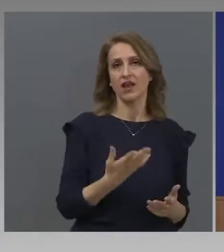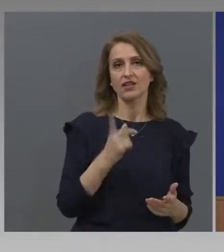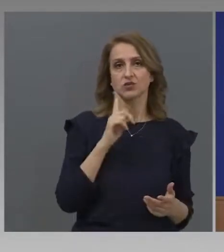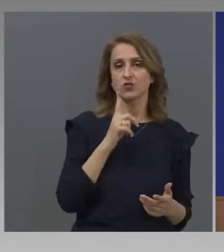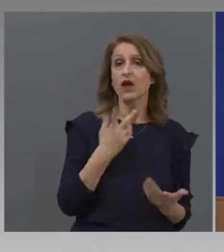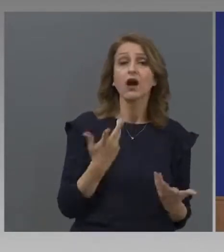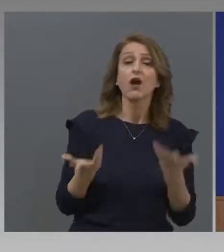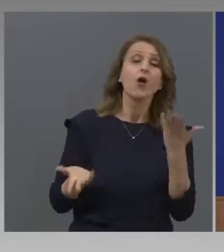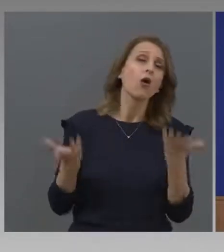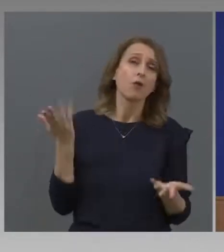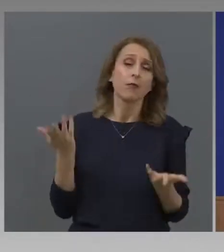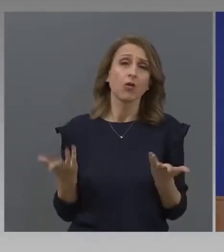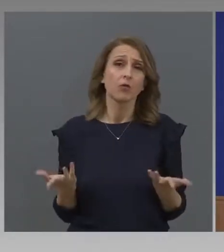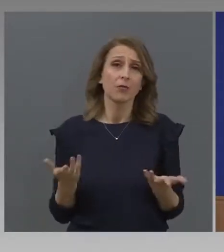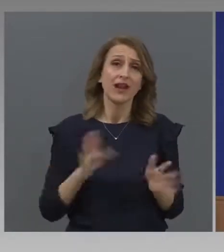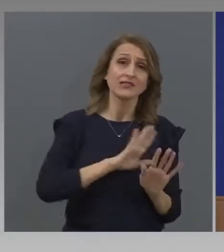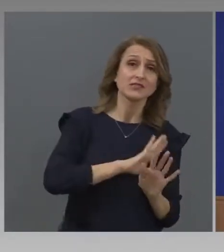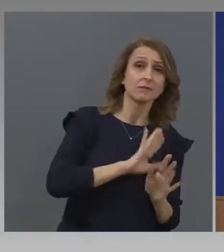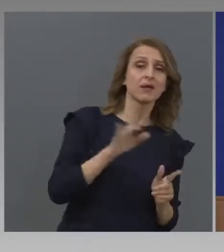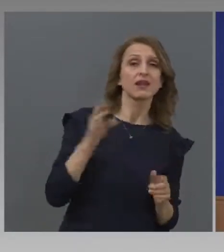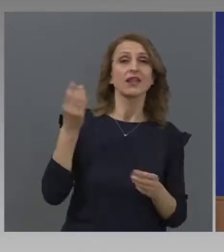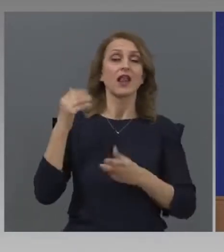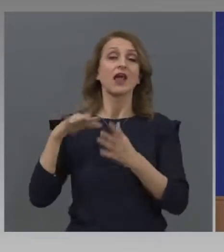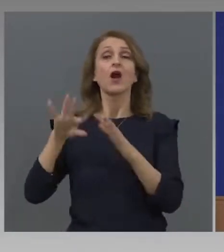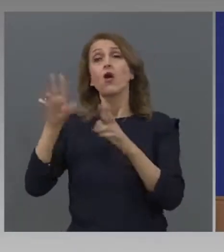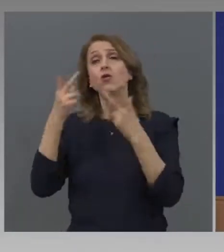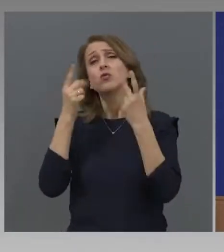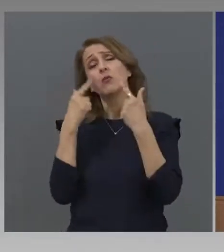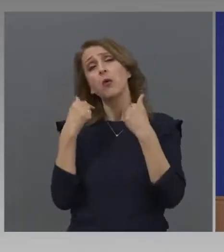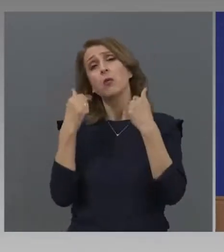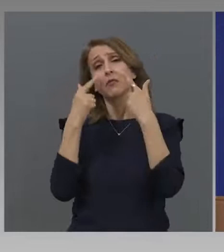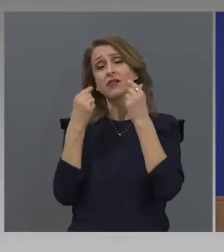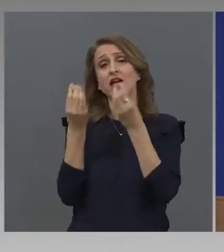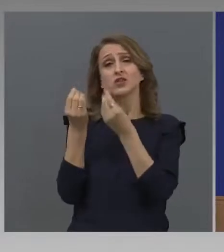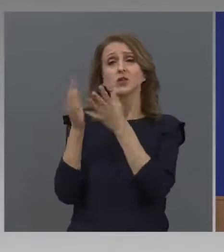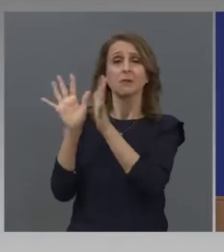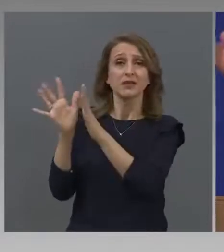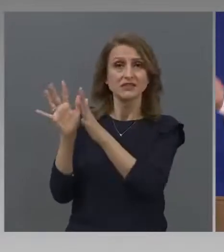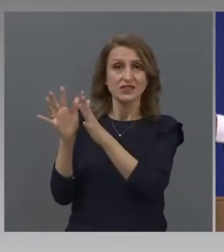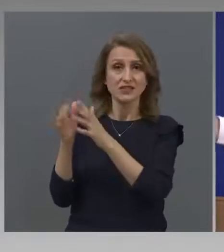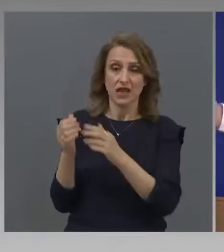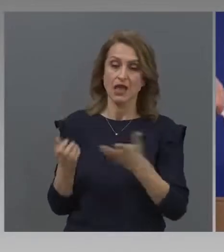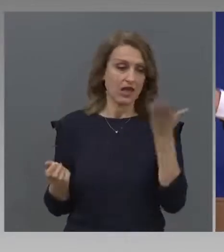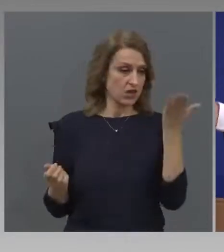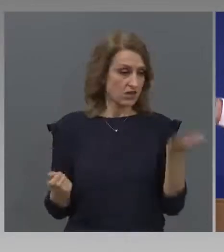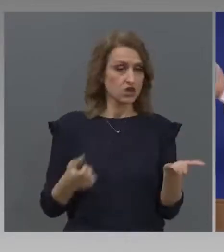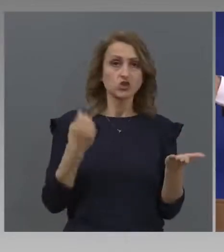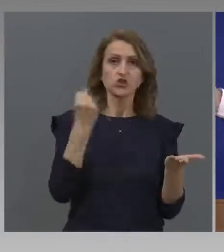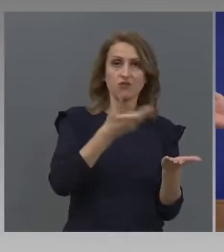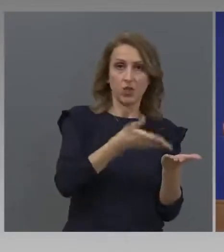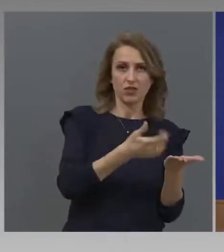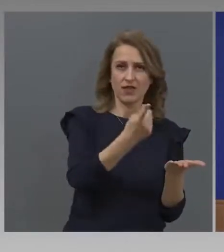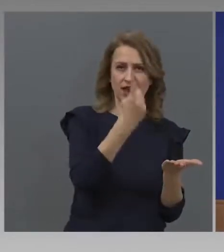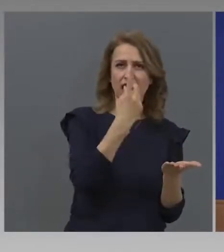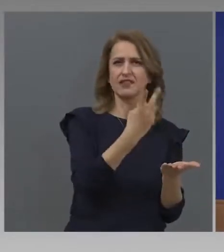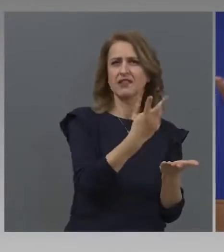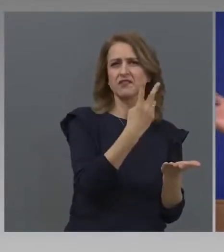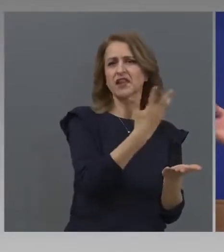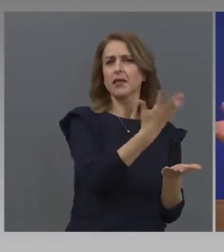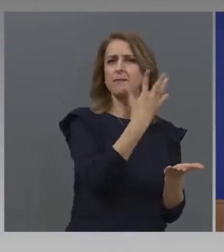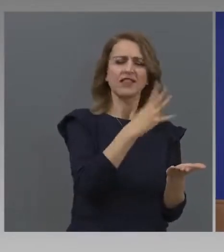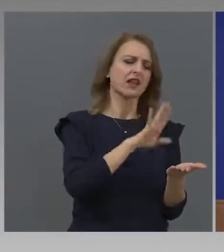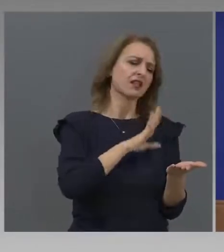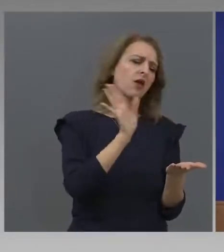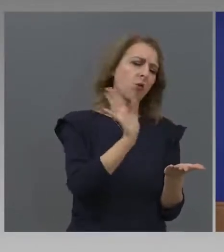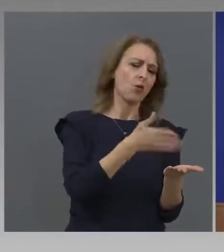Тези бизнесмени, които толкова плачат за бизнеса си, кое е по-мило? Да сложиме живота на хиляда, две или пет хиляди българи да